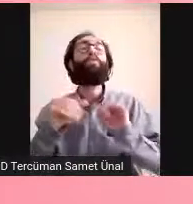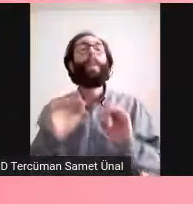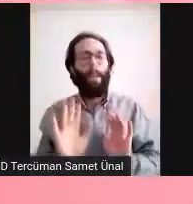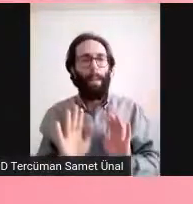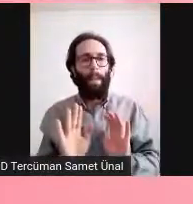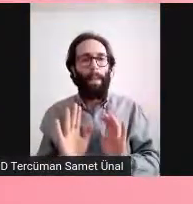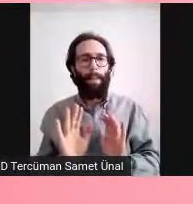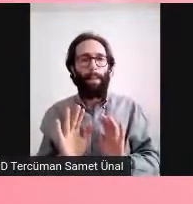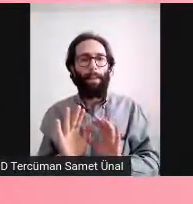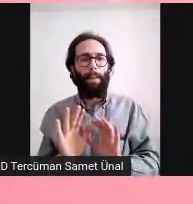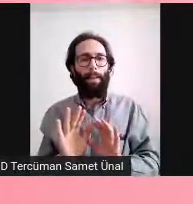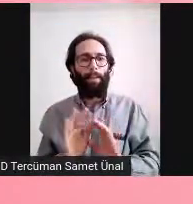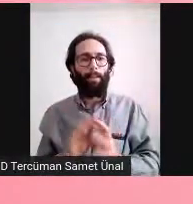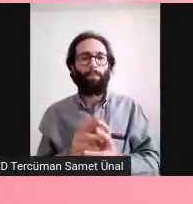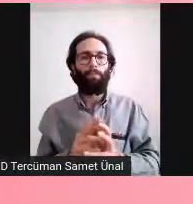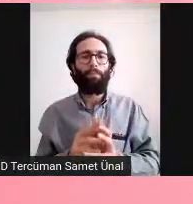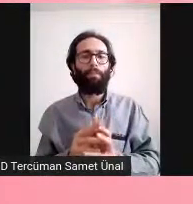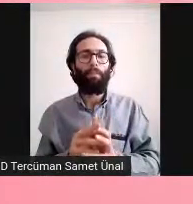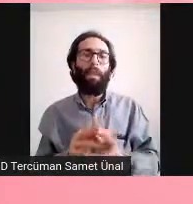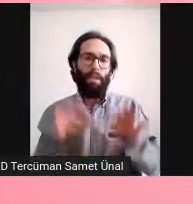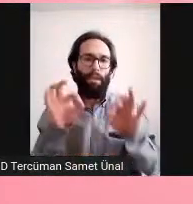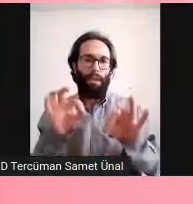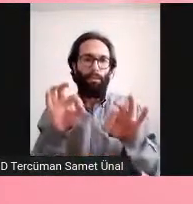Şimdi burada da